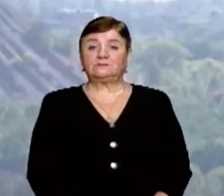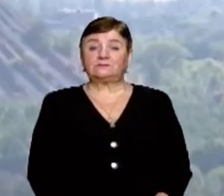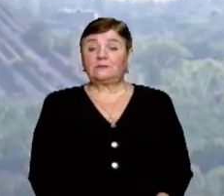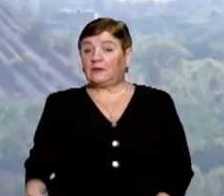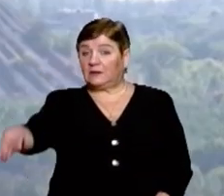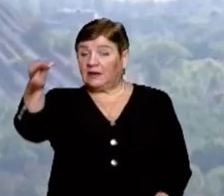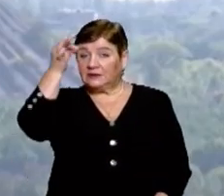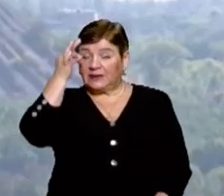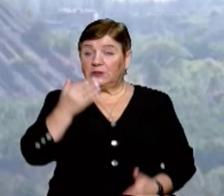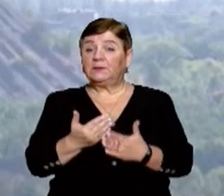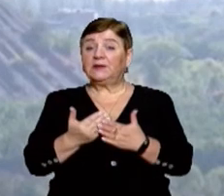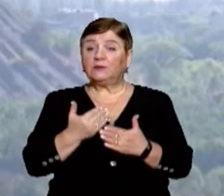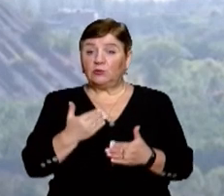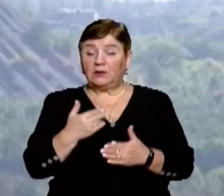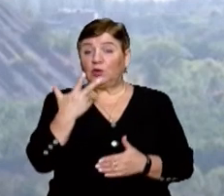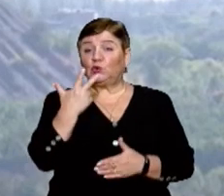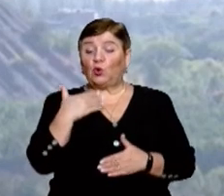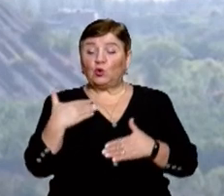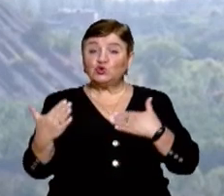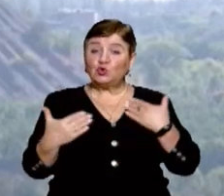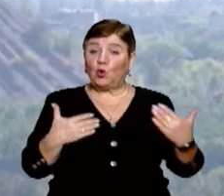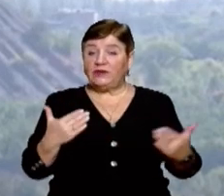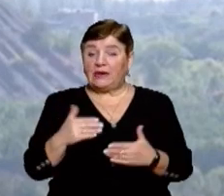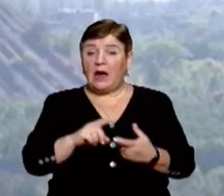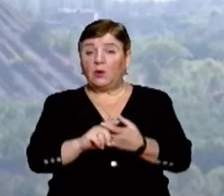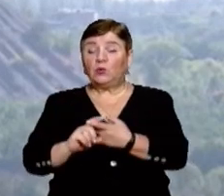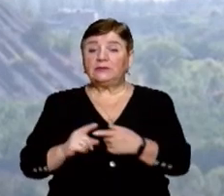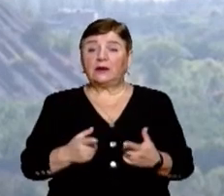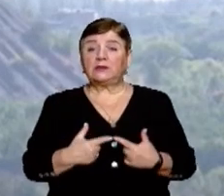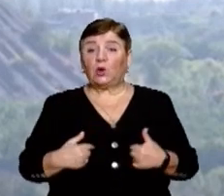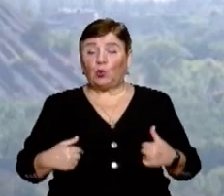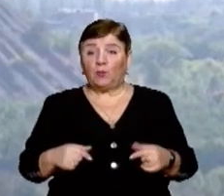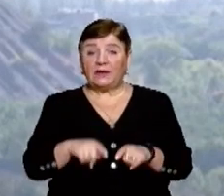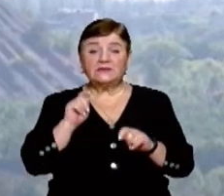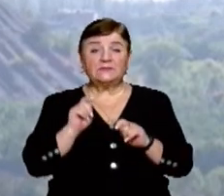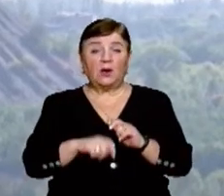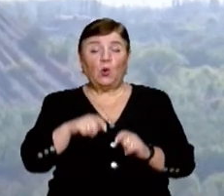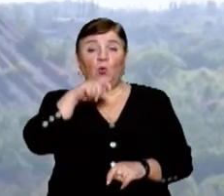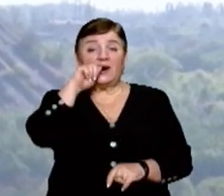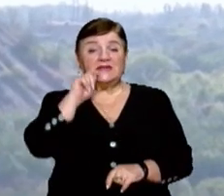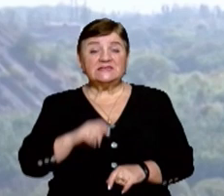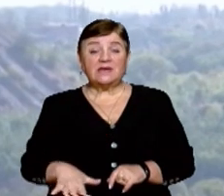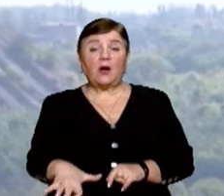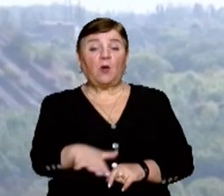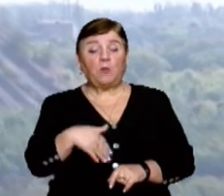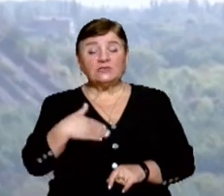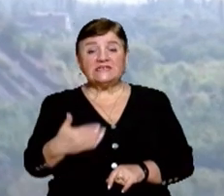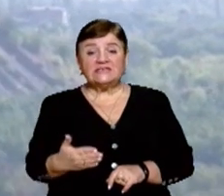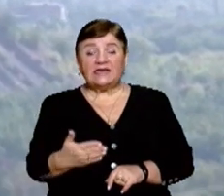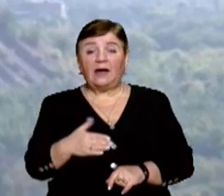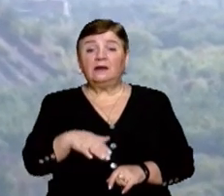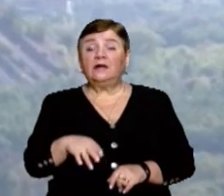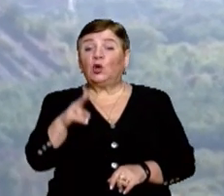Нагадаю, напередодні тристороння контактна група домовилась про спільне інспектування українських позицій на Донбасі за участі